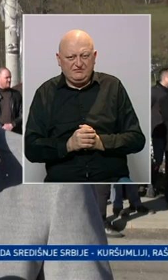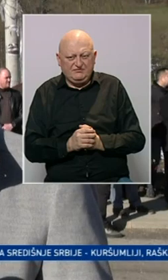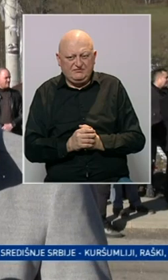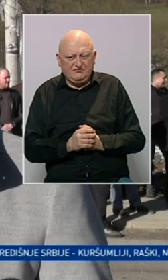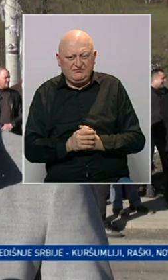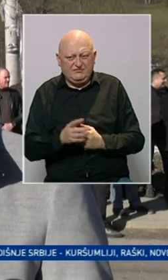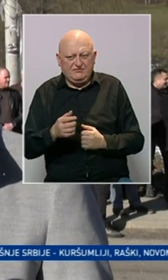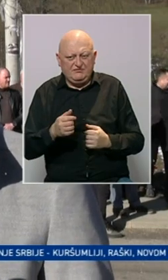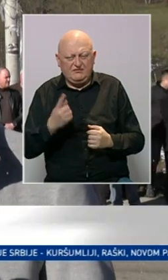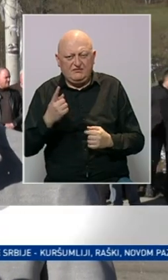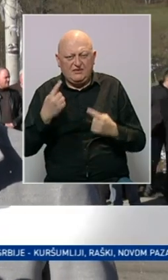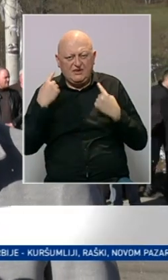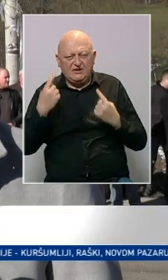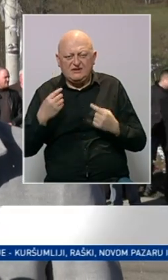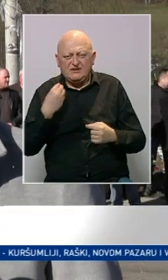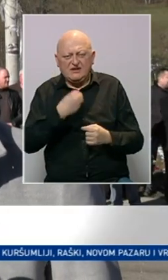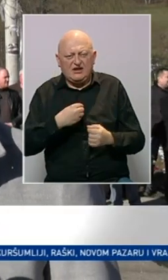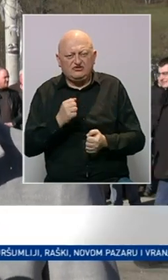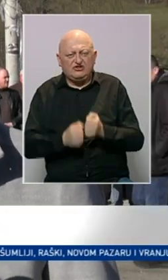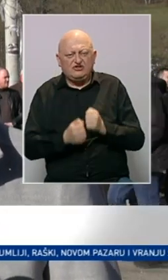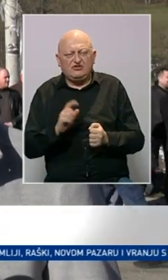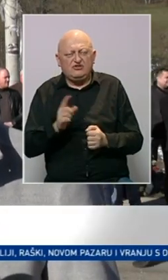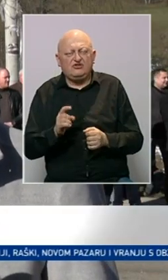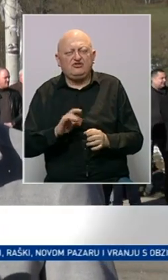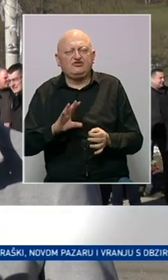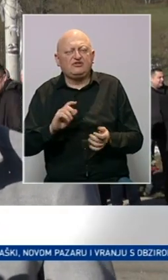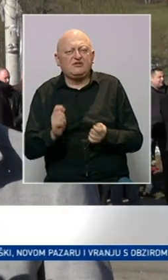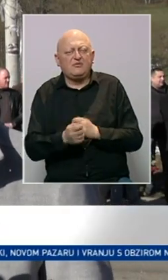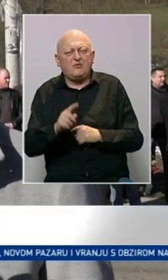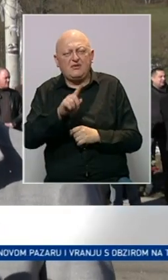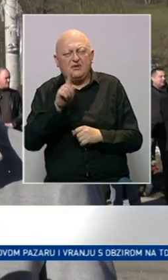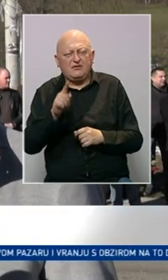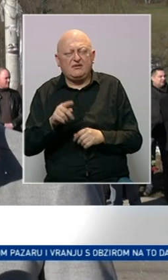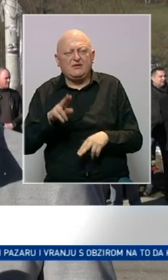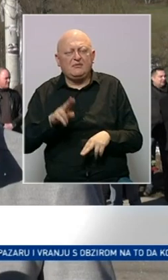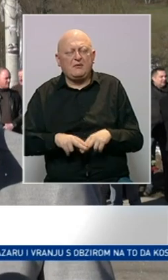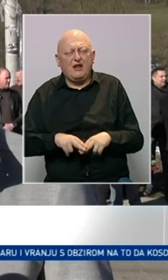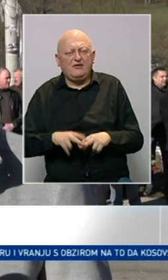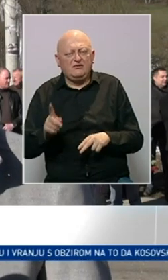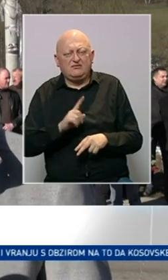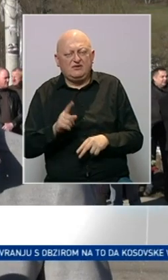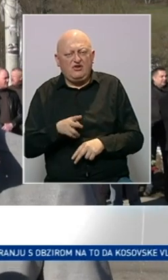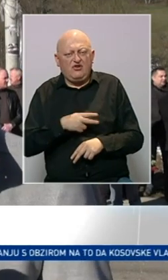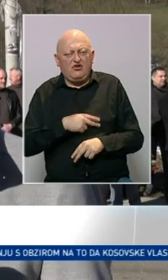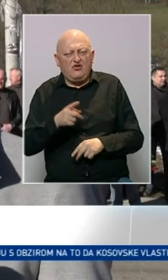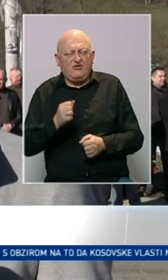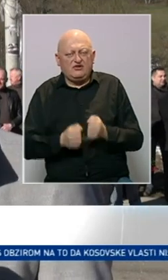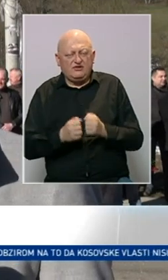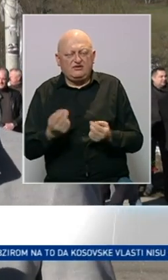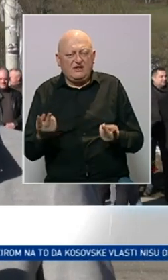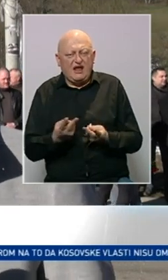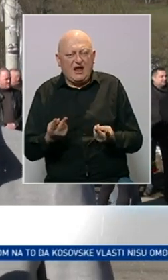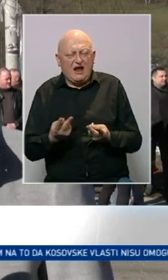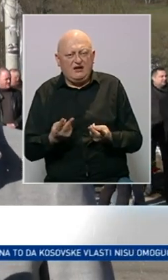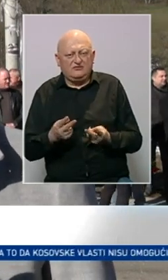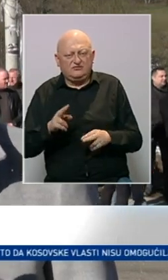Odde se desio jedan stravičan zločin, ali se ništa nije promijenilo po pitanju pravdje. Dakle, niko nije odgovarao za ove zločine kao ni za